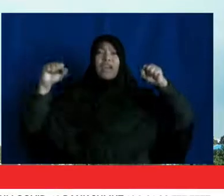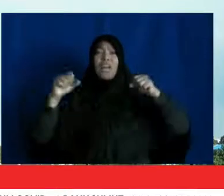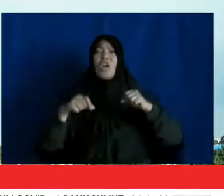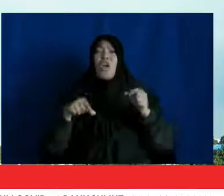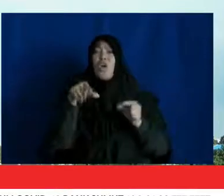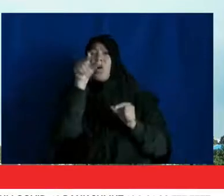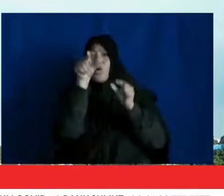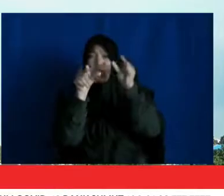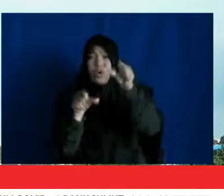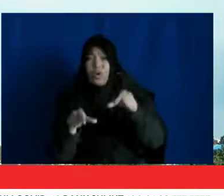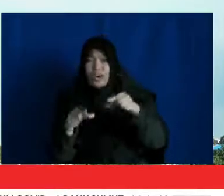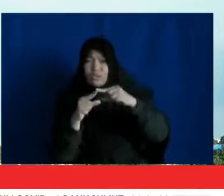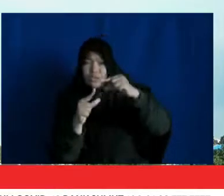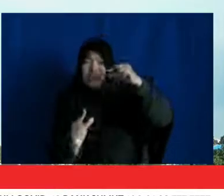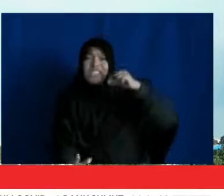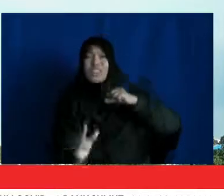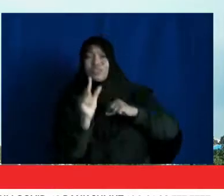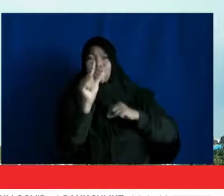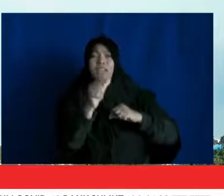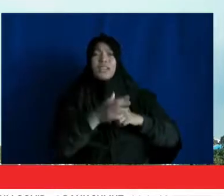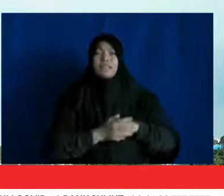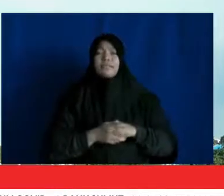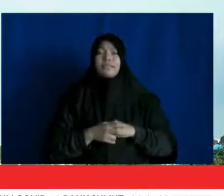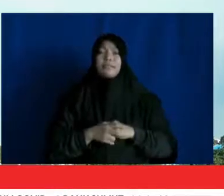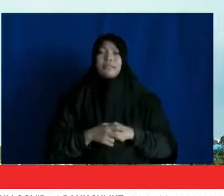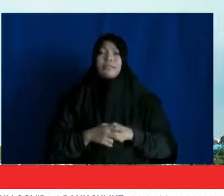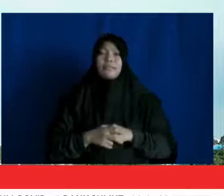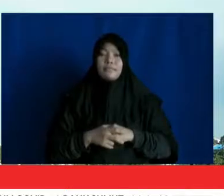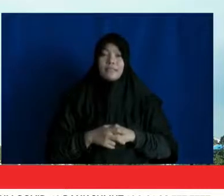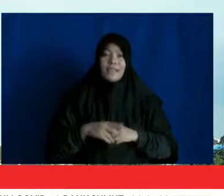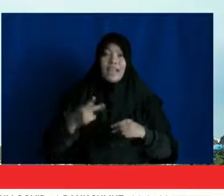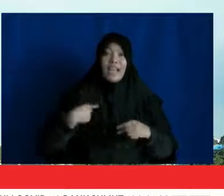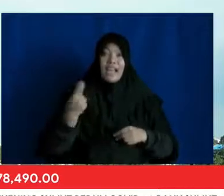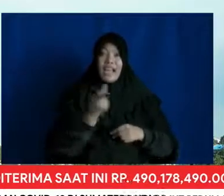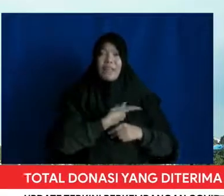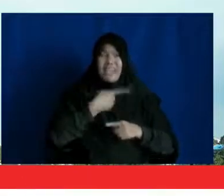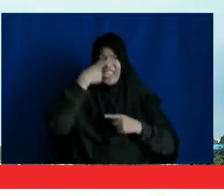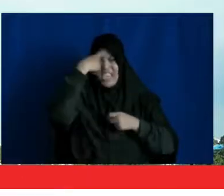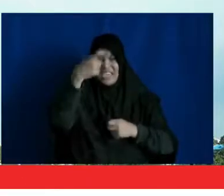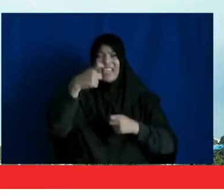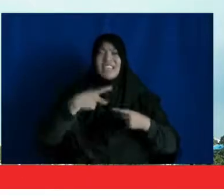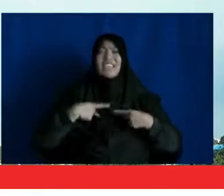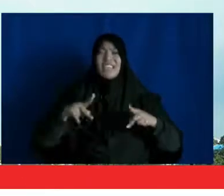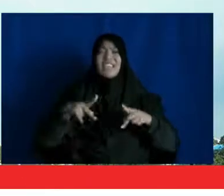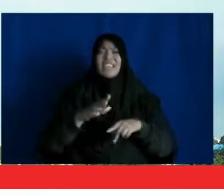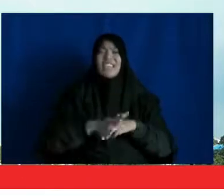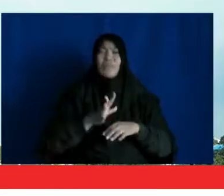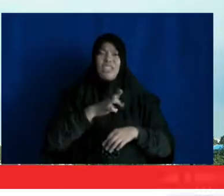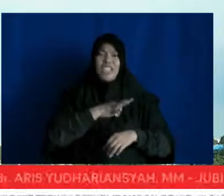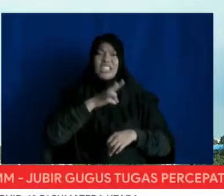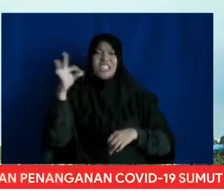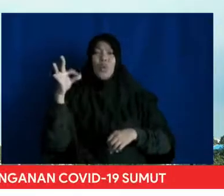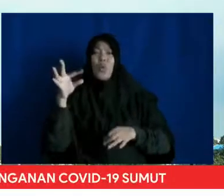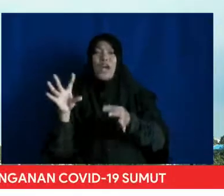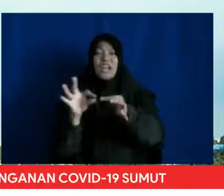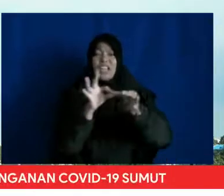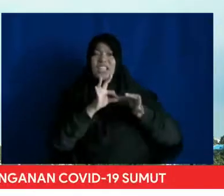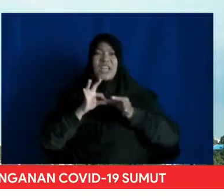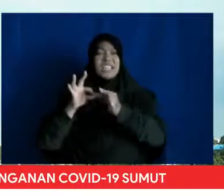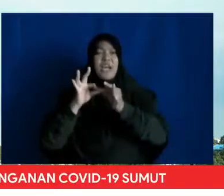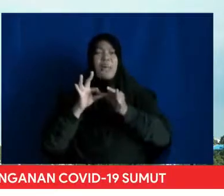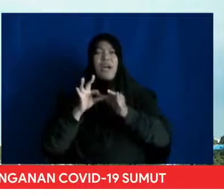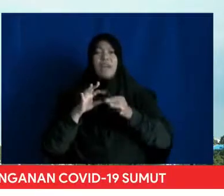Utara yang kita cintai ini Oleh karena itu Kami yakin kita memiliki jiwa gotong royong Kita